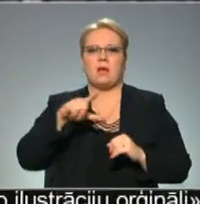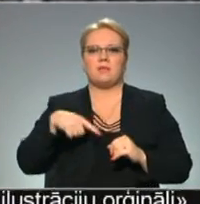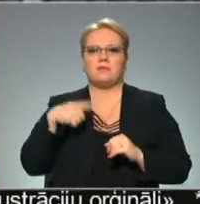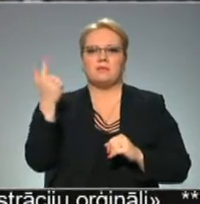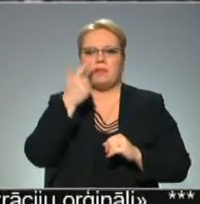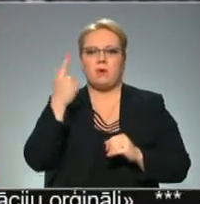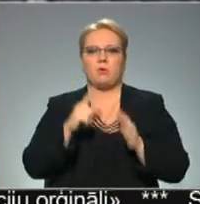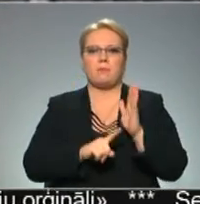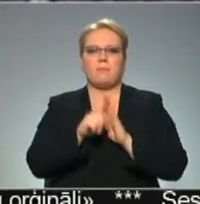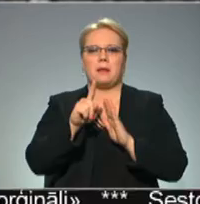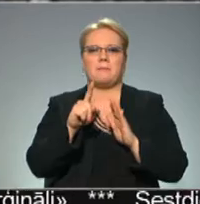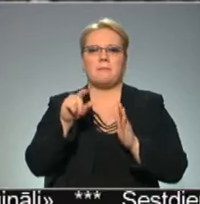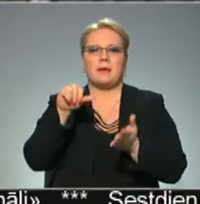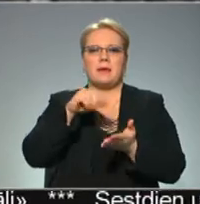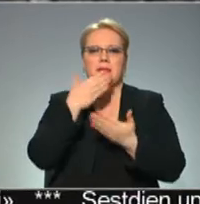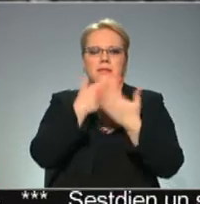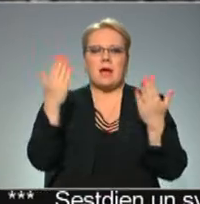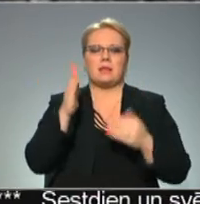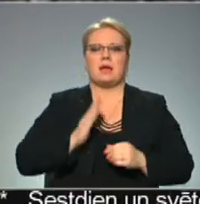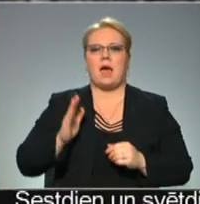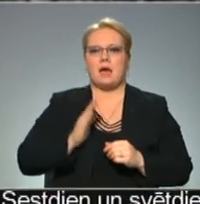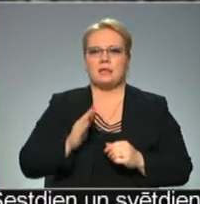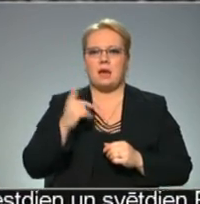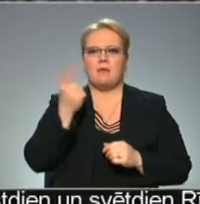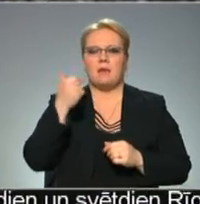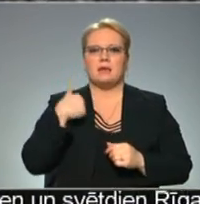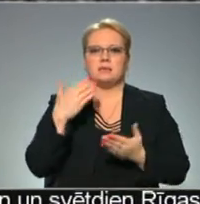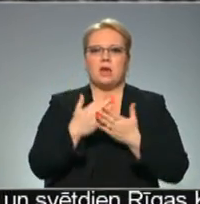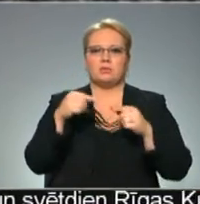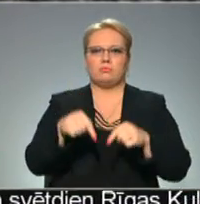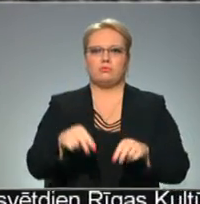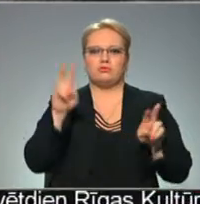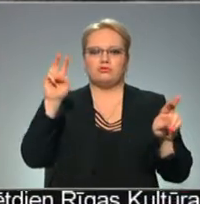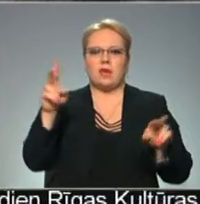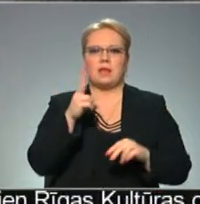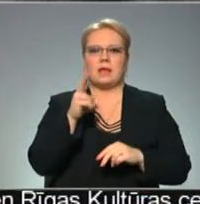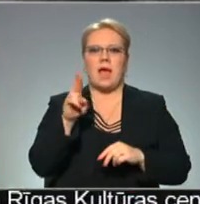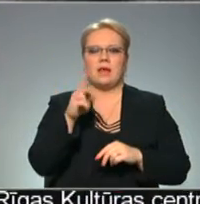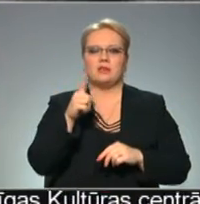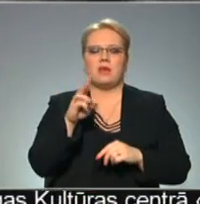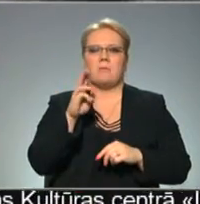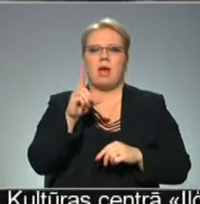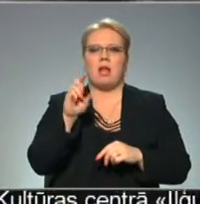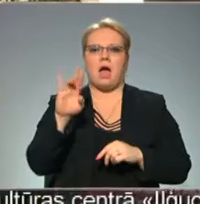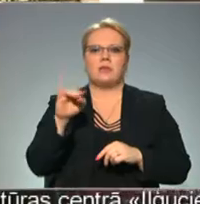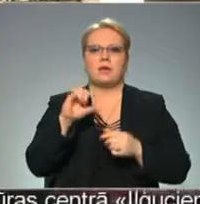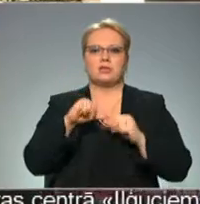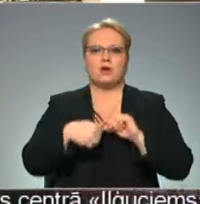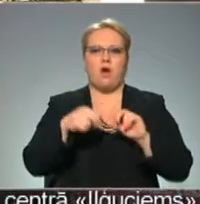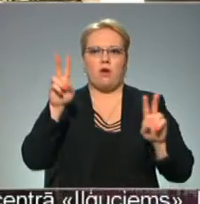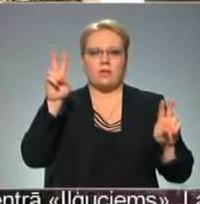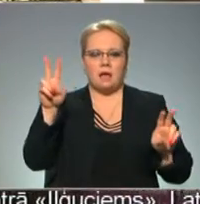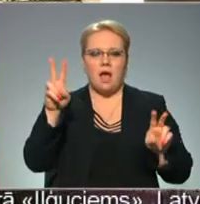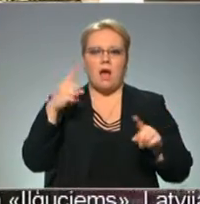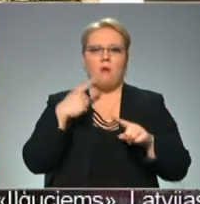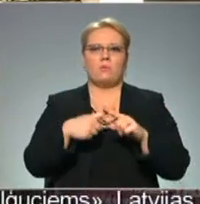pirmizrāds Latvijā vēl tikai gaidām. Renāra Vīnpas, es esmu šeit, diestur Kairiš, Melānijas Hronika. Taču tiek meklētas